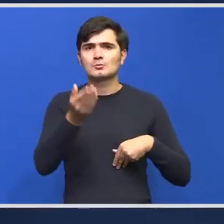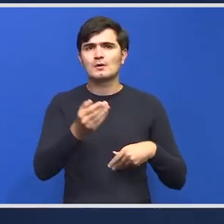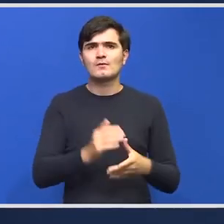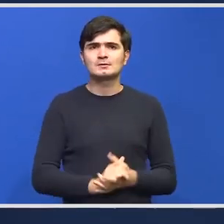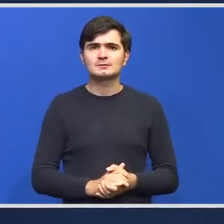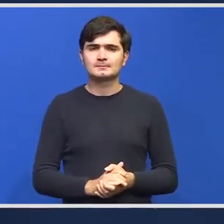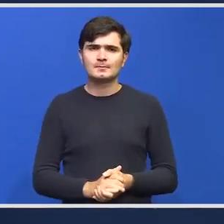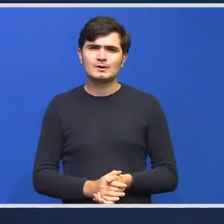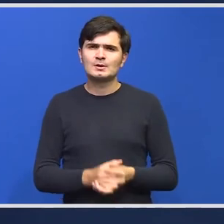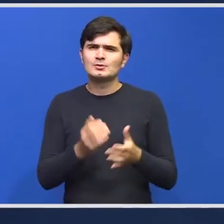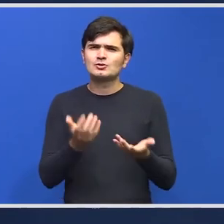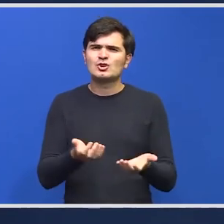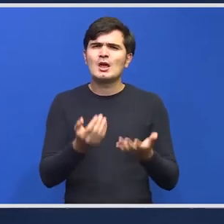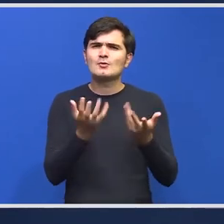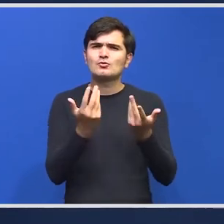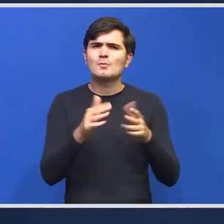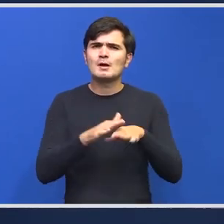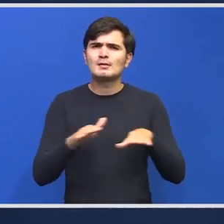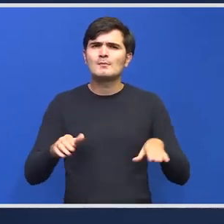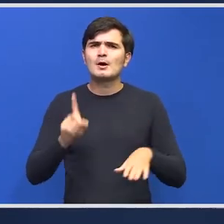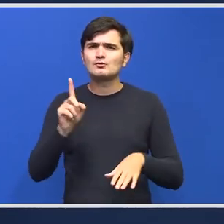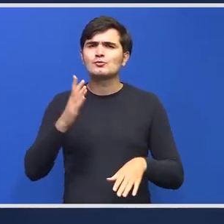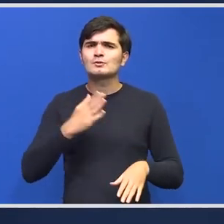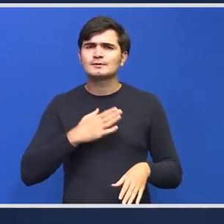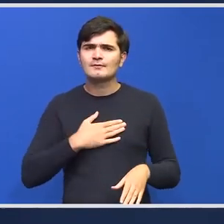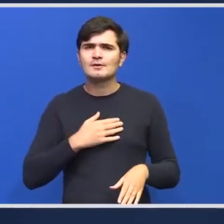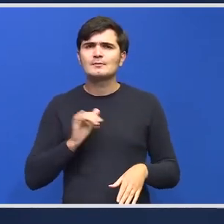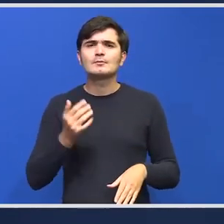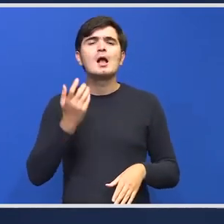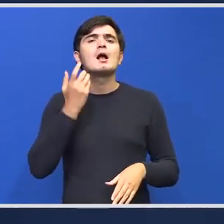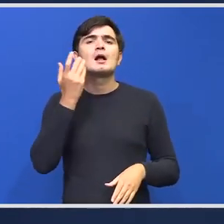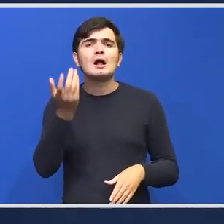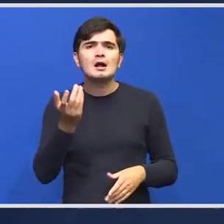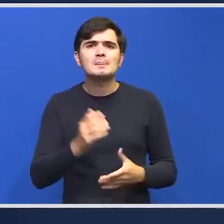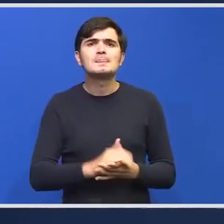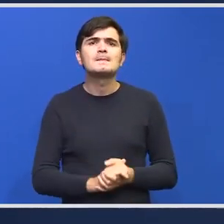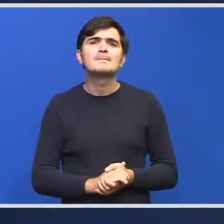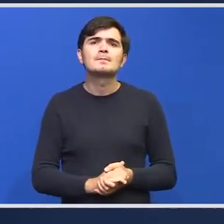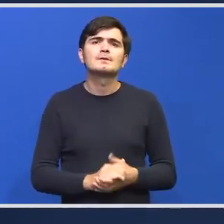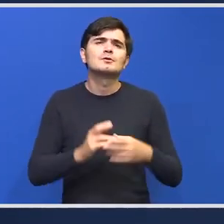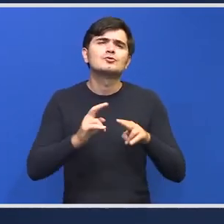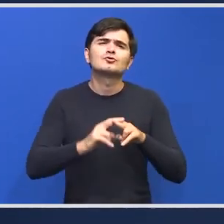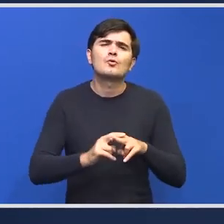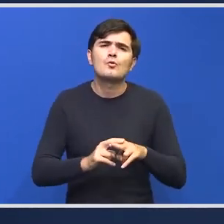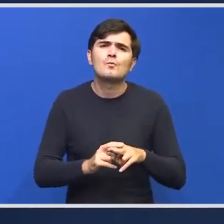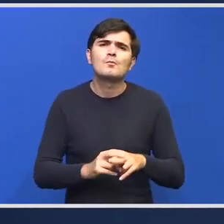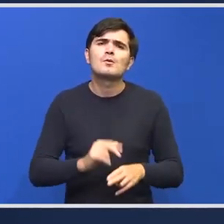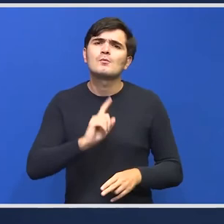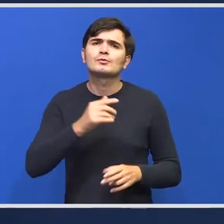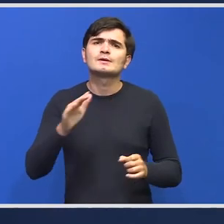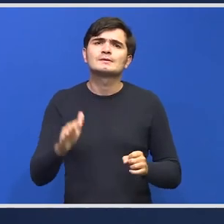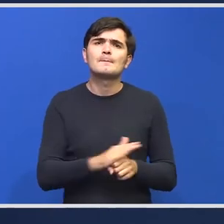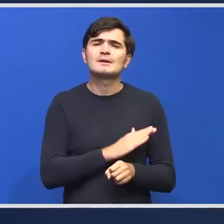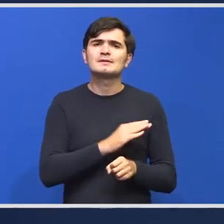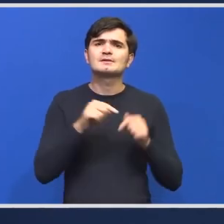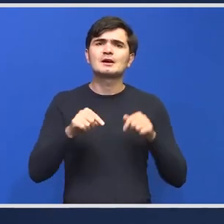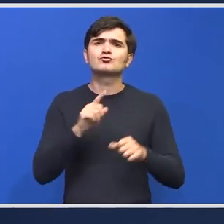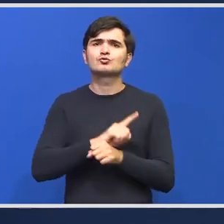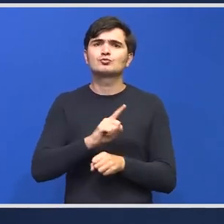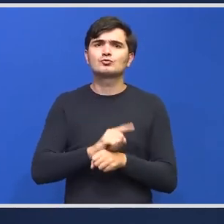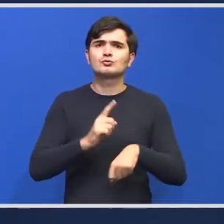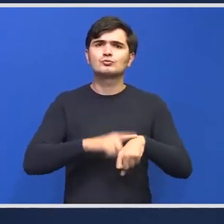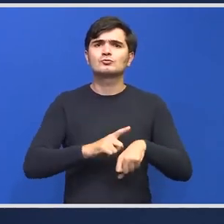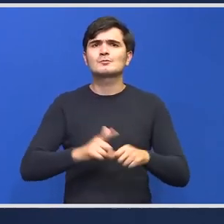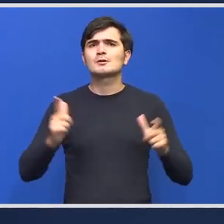număr de paturi vom avea când și cum veți putea îndeplini acest lucru în termen